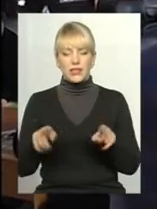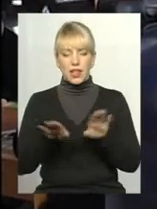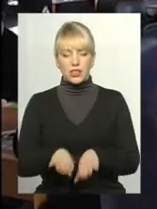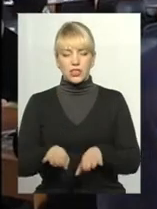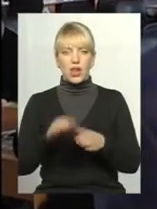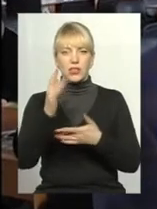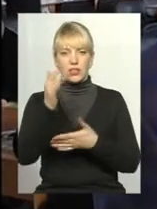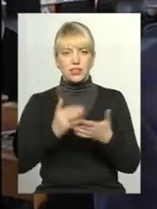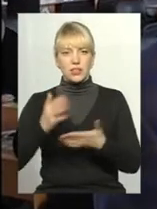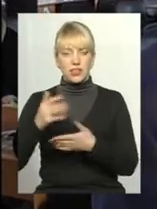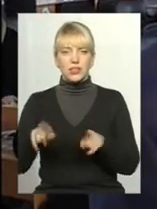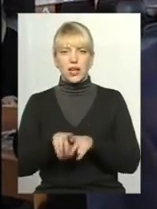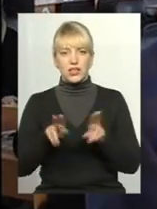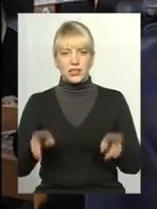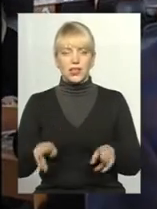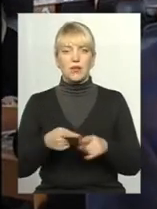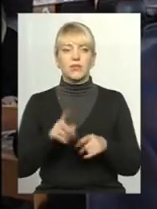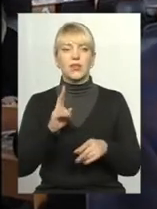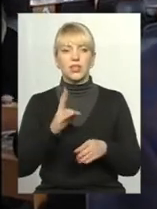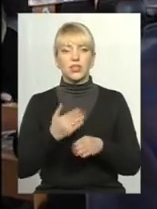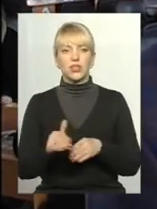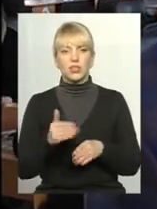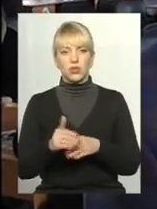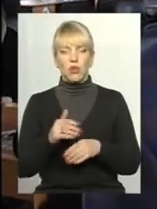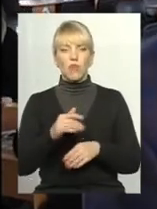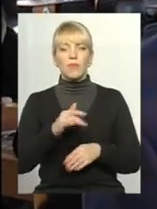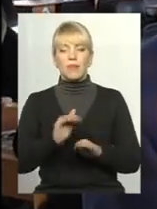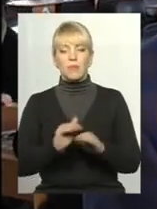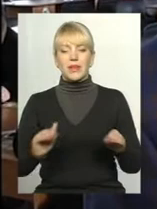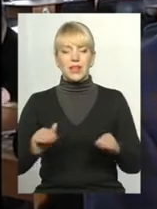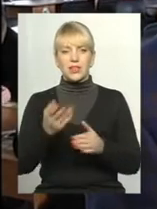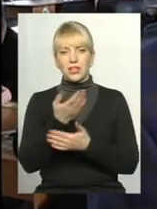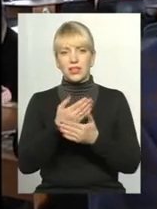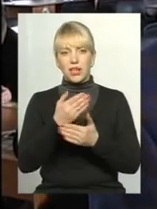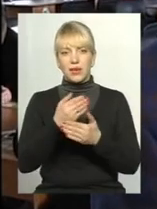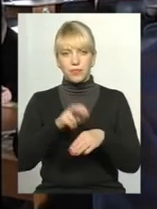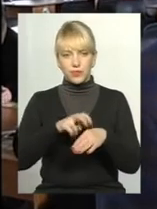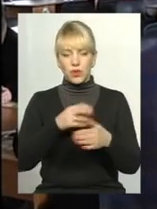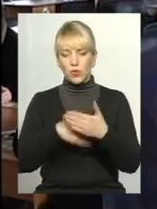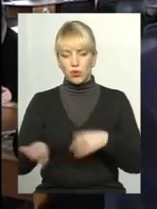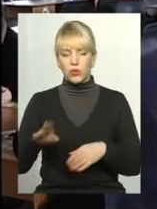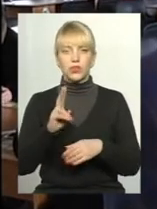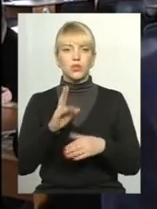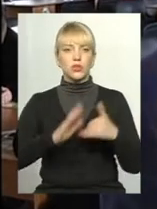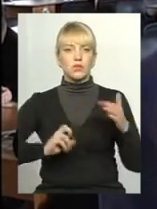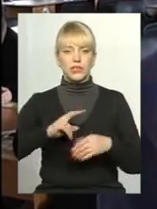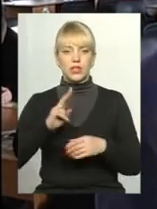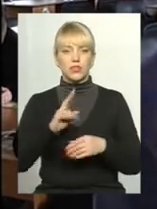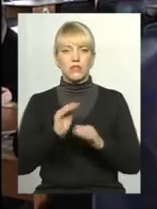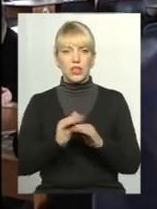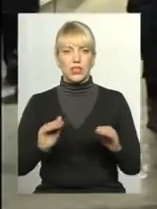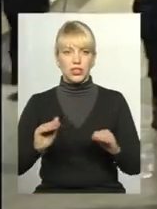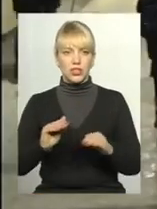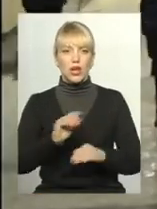практично той самий, не тільки то, що уходи, частково підіатрія уходи. Всі спеціалісти, які є у міській дитячій лікарні, полікарні, вони